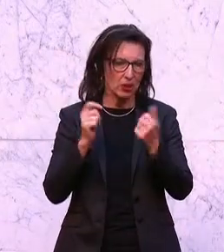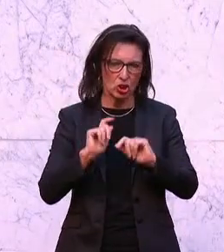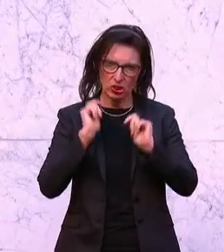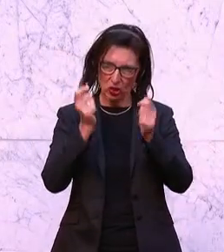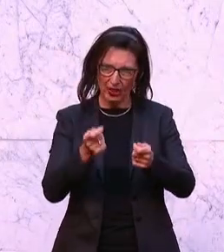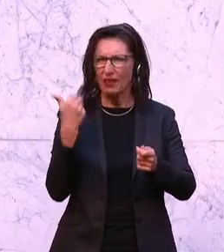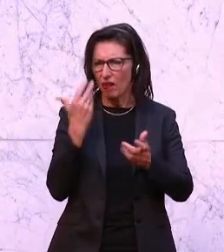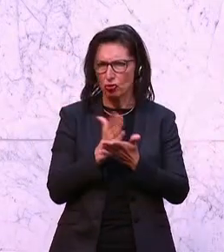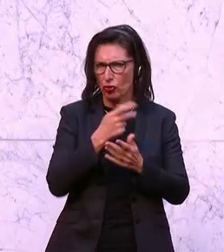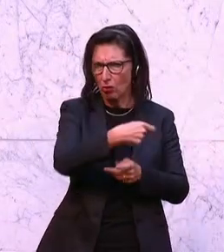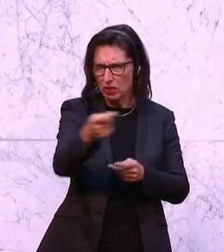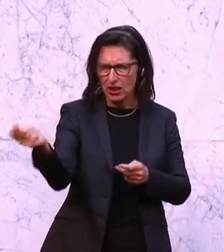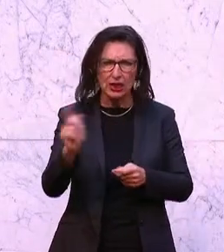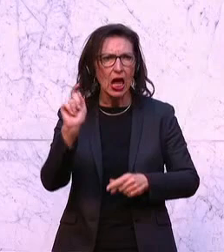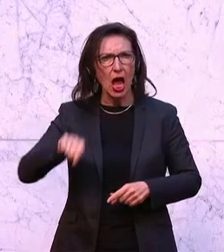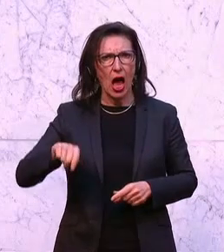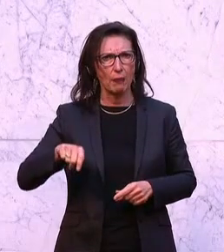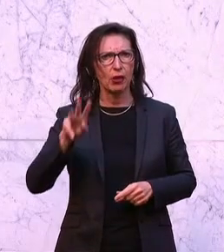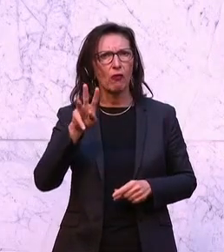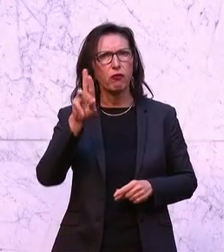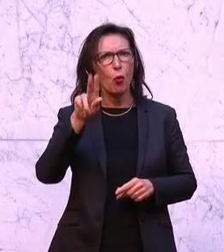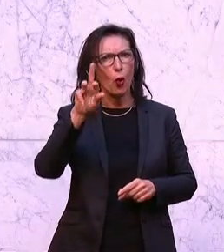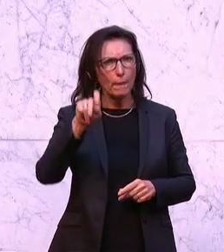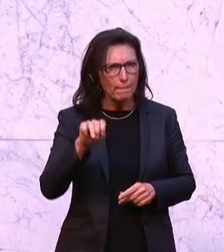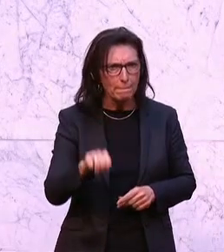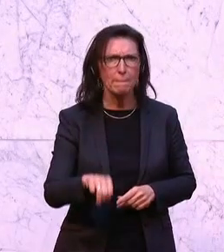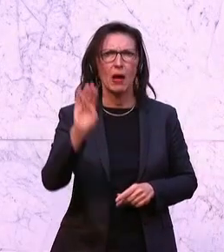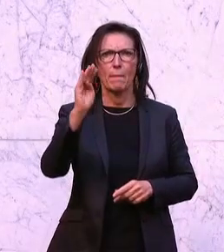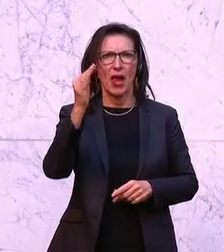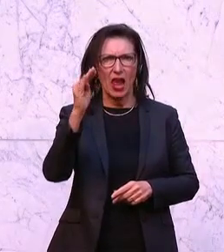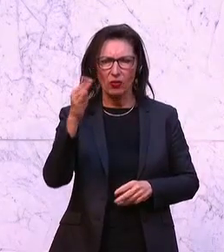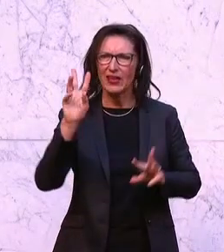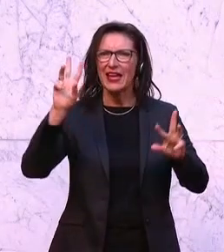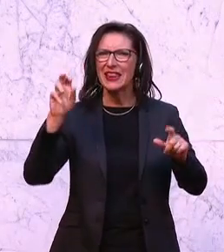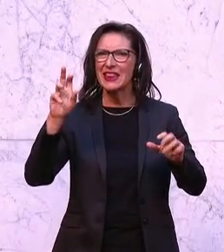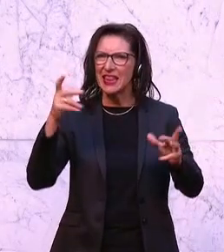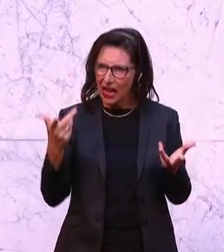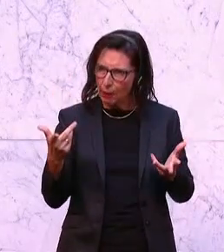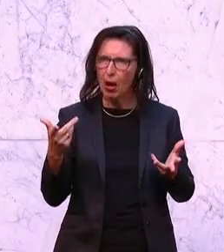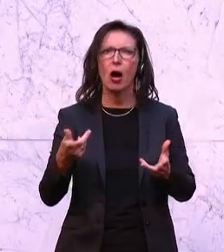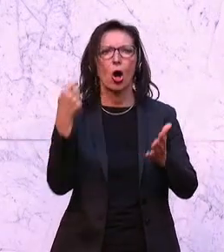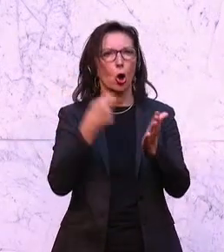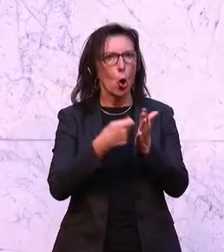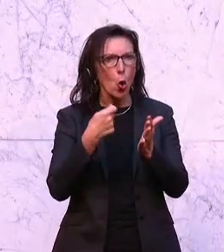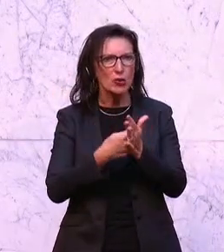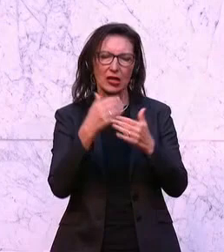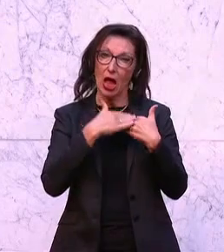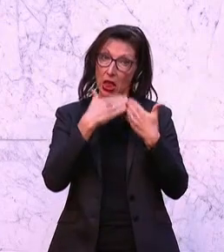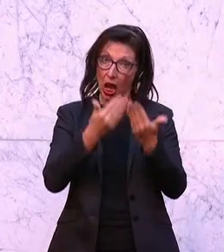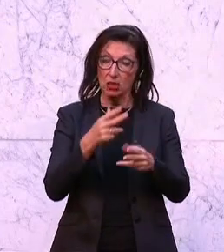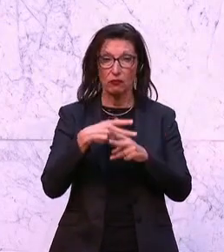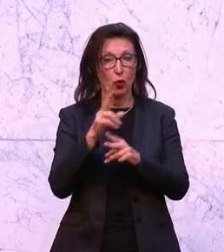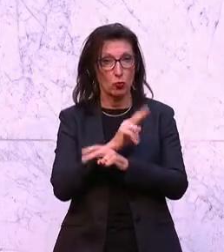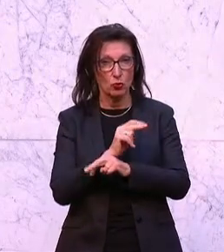in den Verteilt. Der Abgeordnete Peter Wurm, Dagmar Belakowitsch, betreffend Kosten und der Mindestoppenentlastung für Österreich, wo es darum